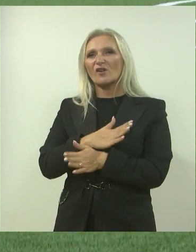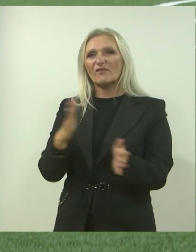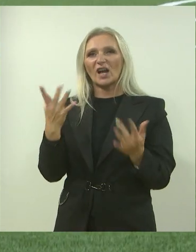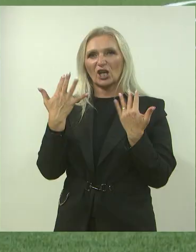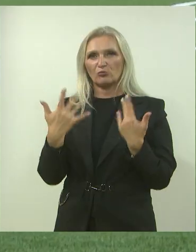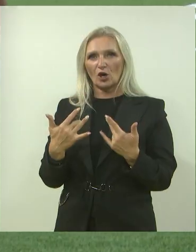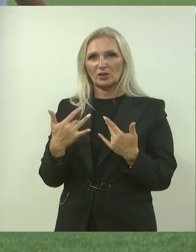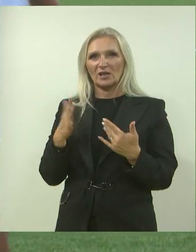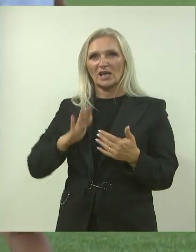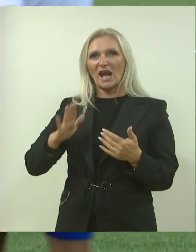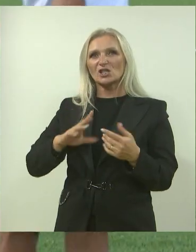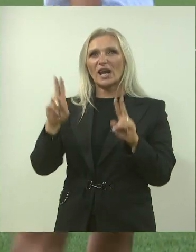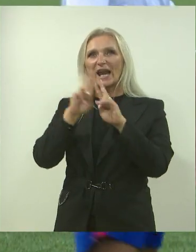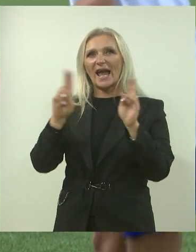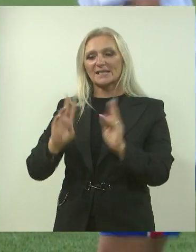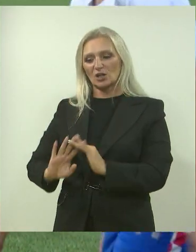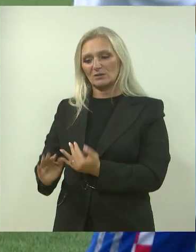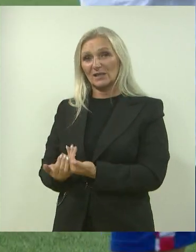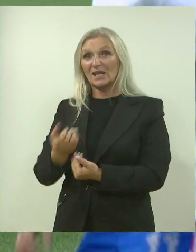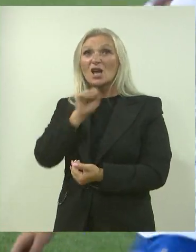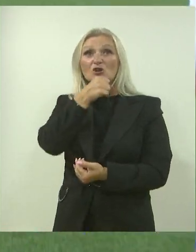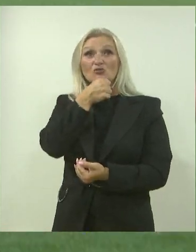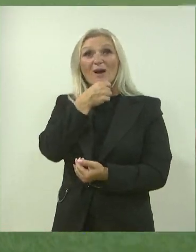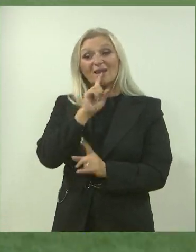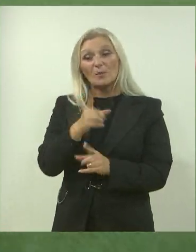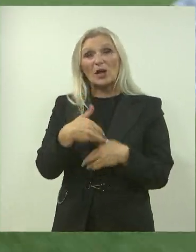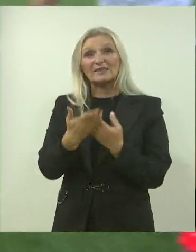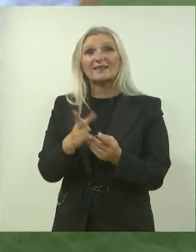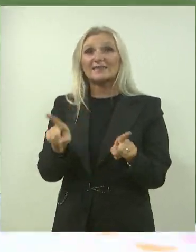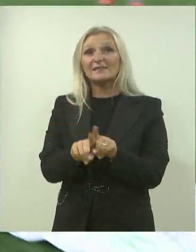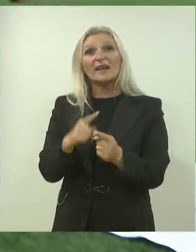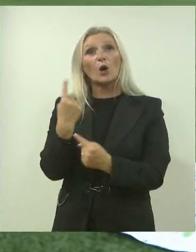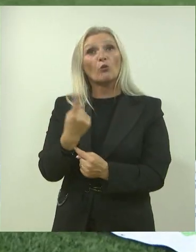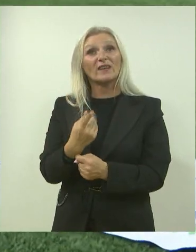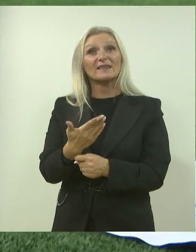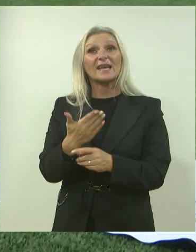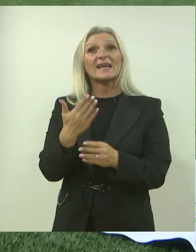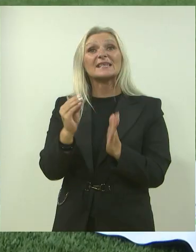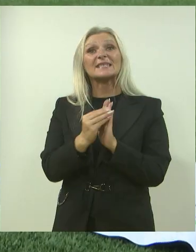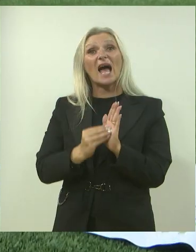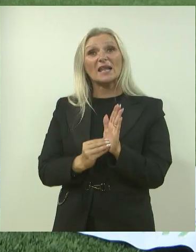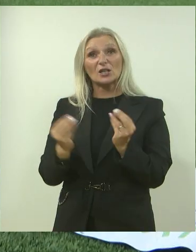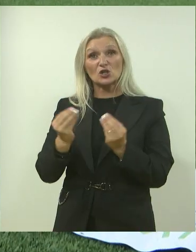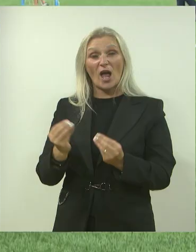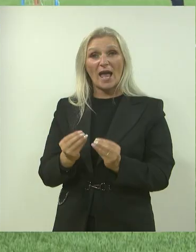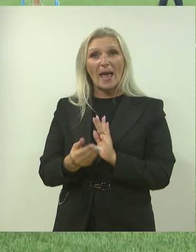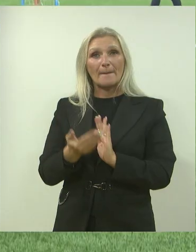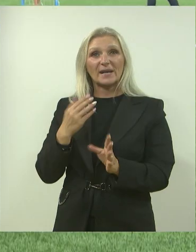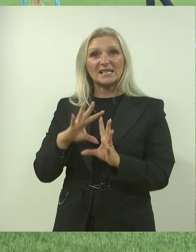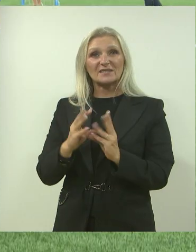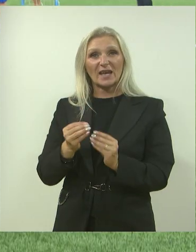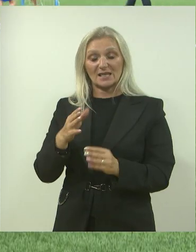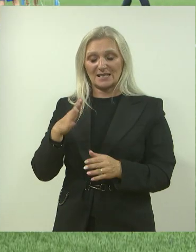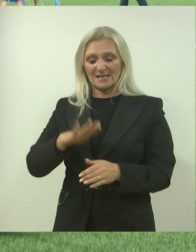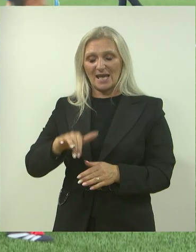nacionalnih manjina, županija se trudi omogućiti im jednake uvjete i brojne sadržaje, prije svega za djecu i mlade. Međimurska županija,